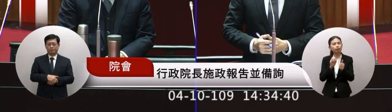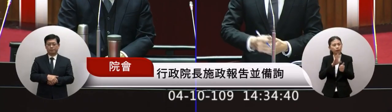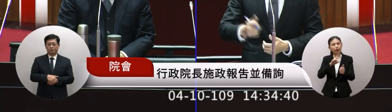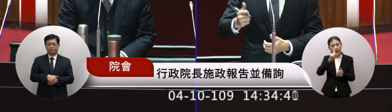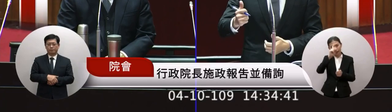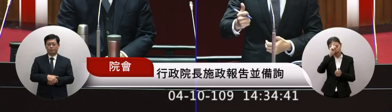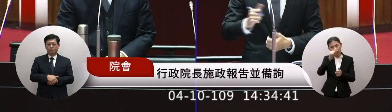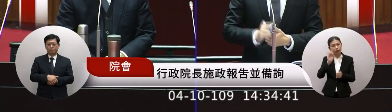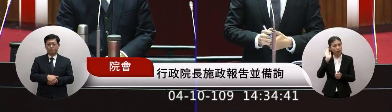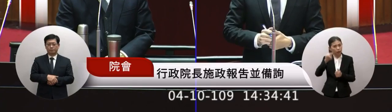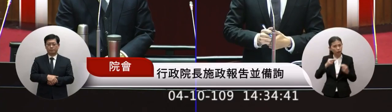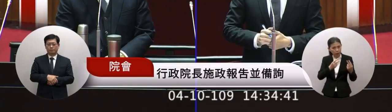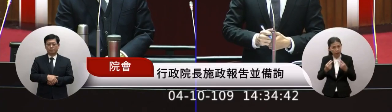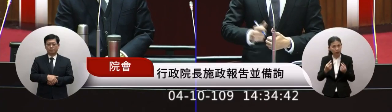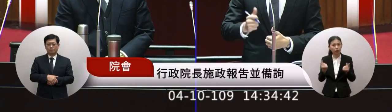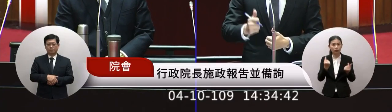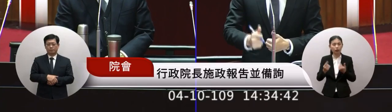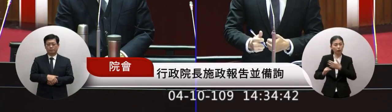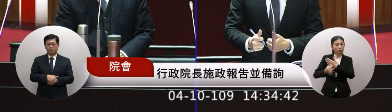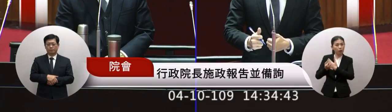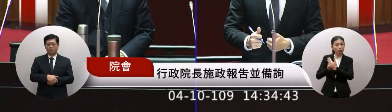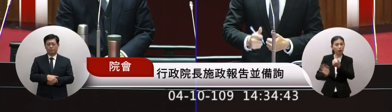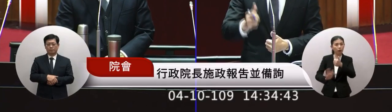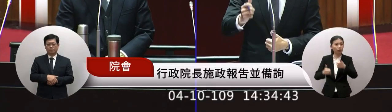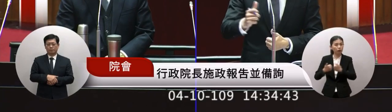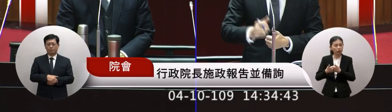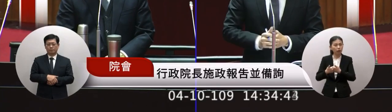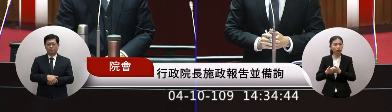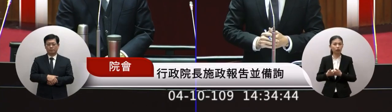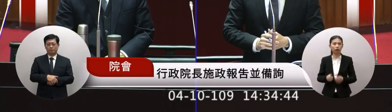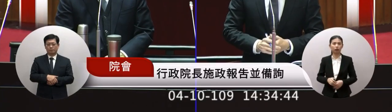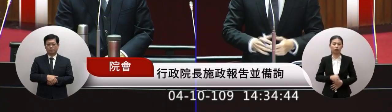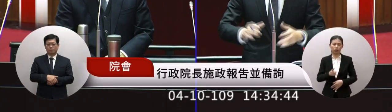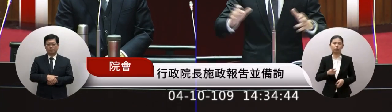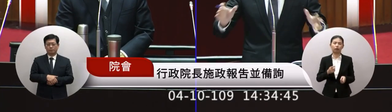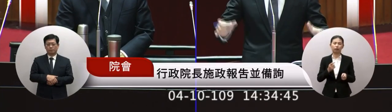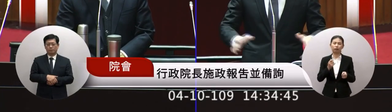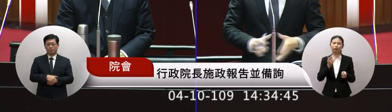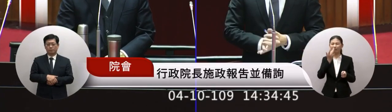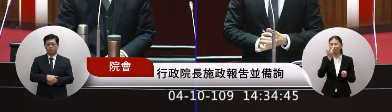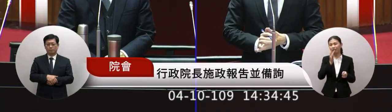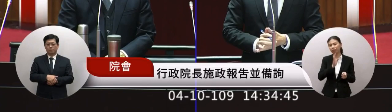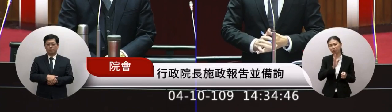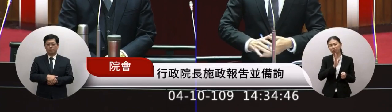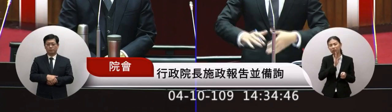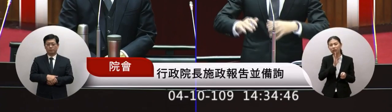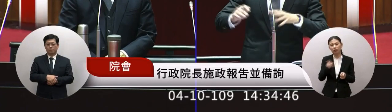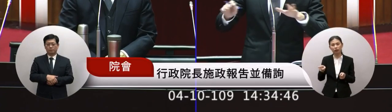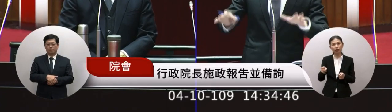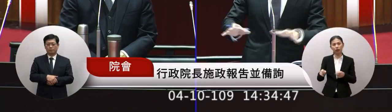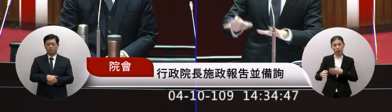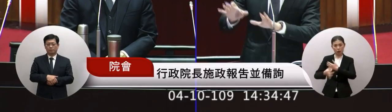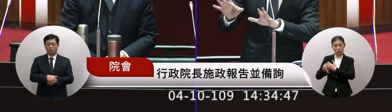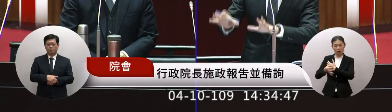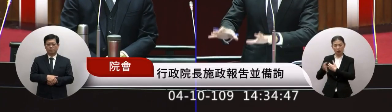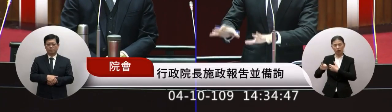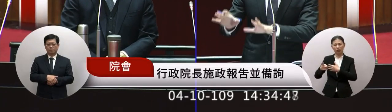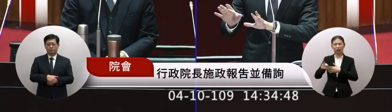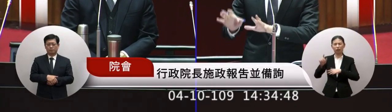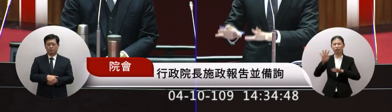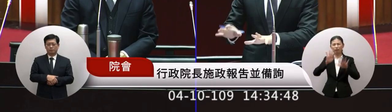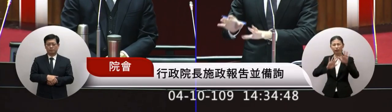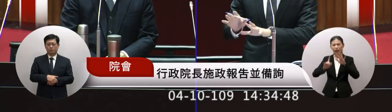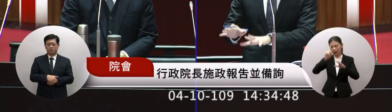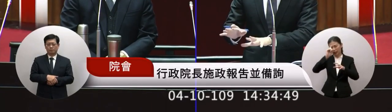理一個是這個教委會教委會可能一定沒有了解教委會他這個用含號的全